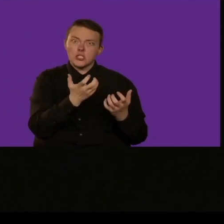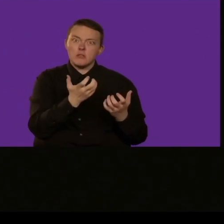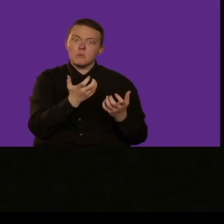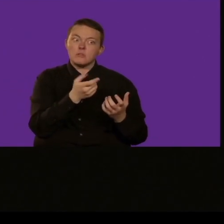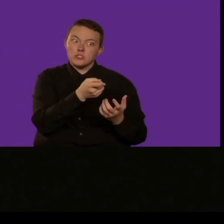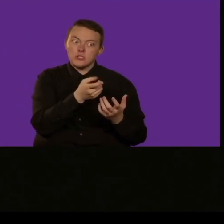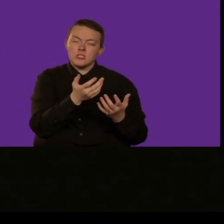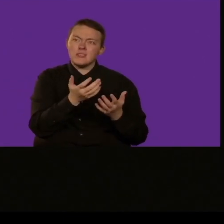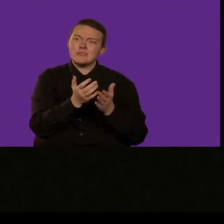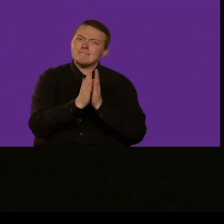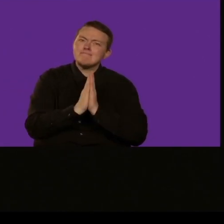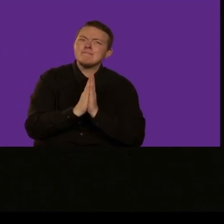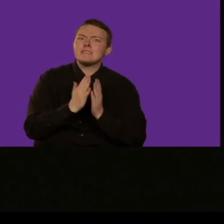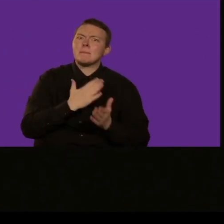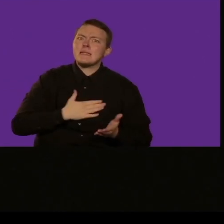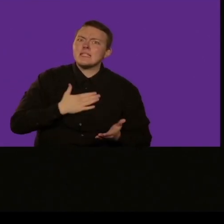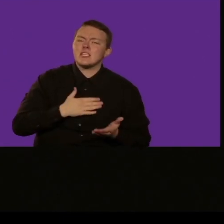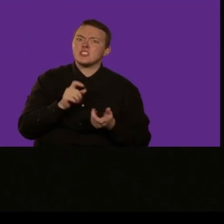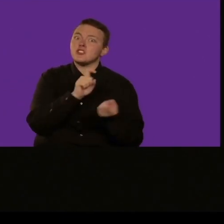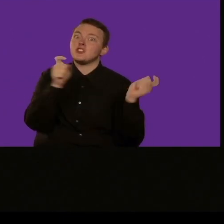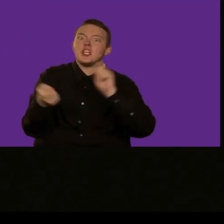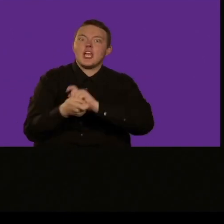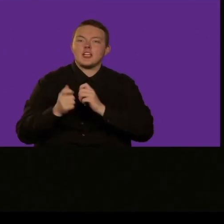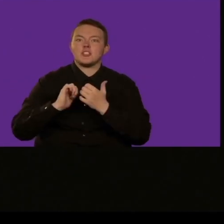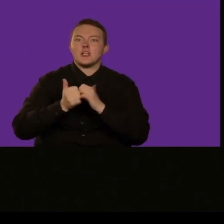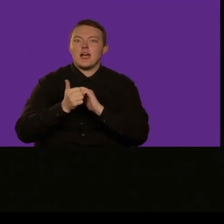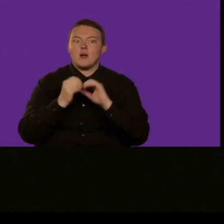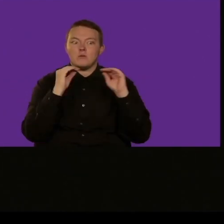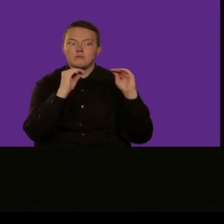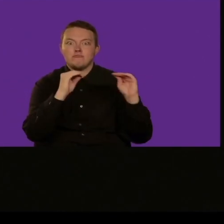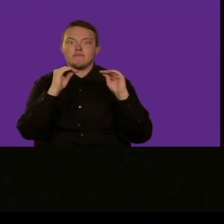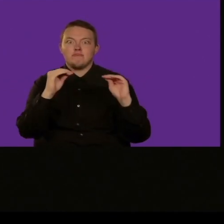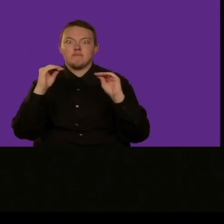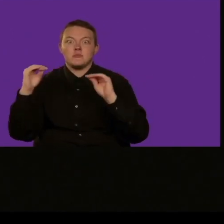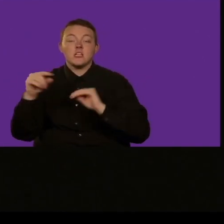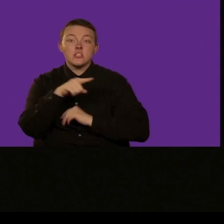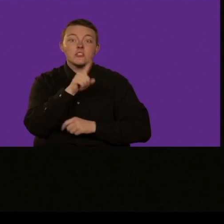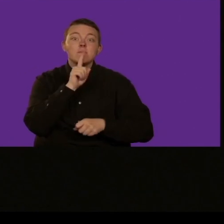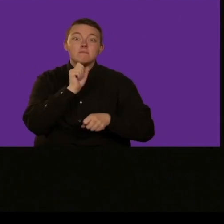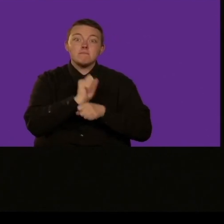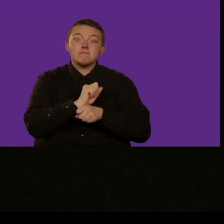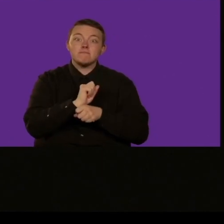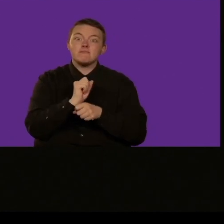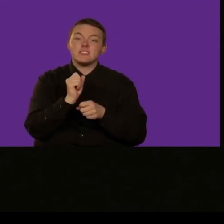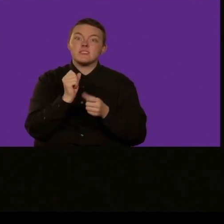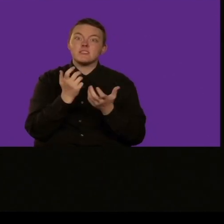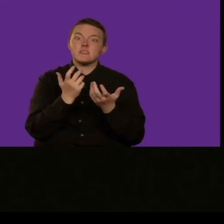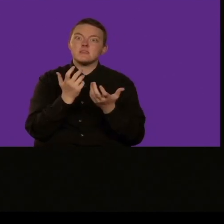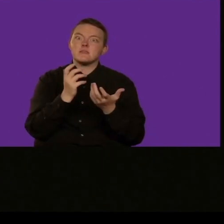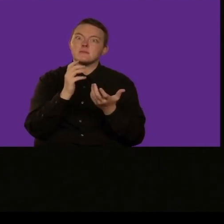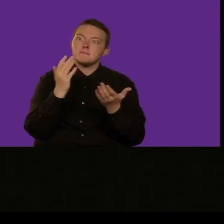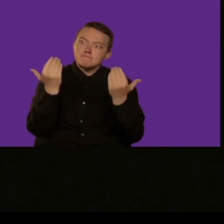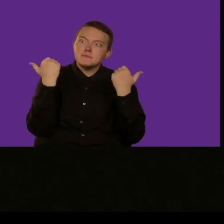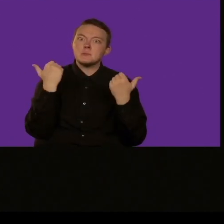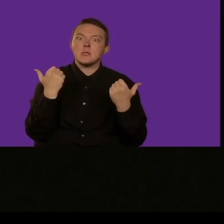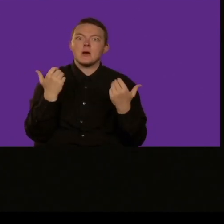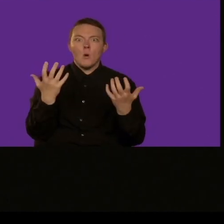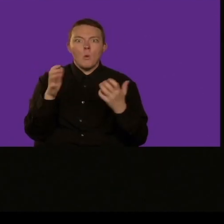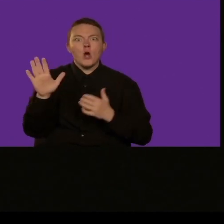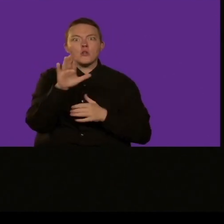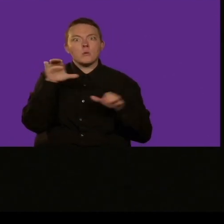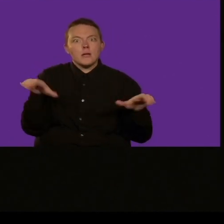creatività, il gioco. E' quello che lei vuol vedere, tramite l'esperienza dei bambini in tutto il mondo, ed è questo che ci ha